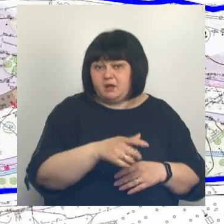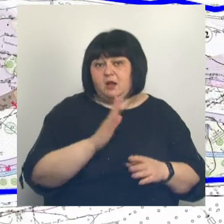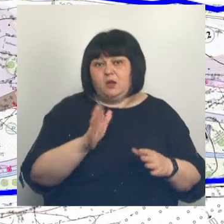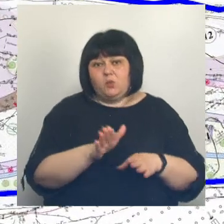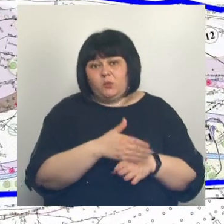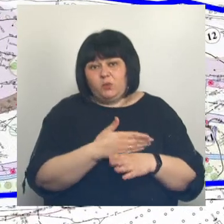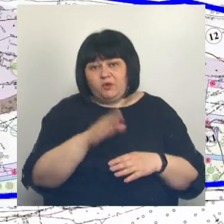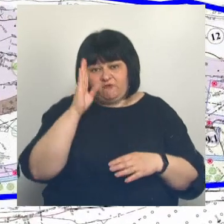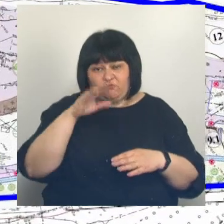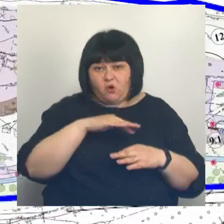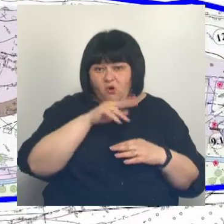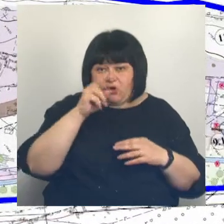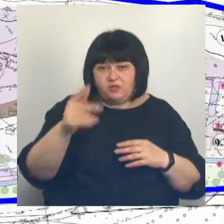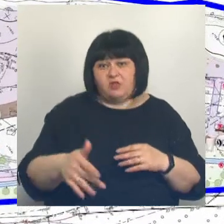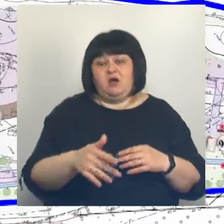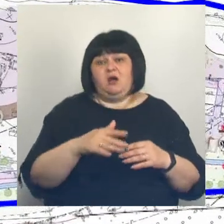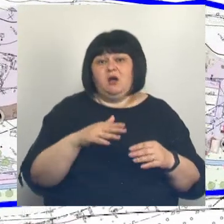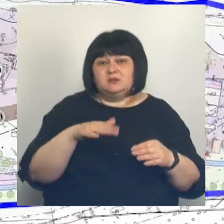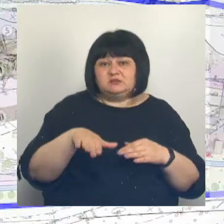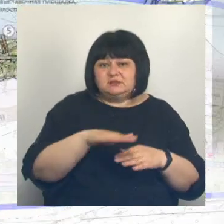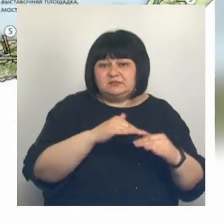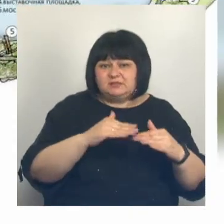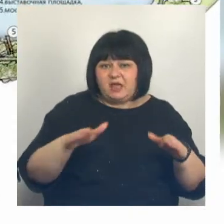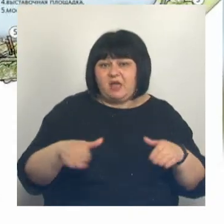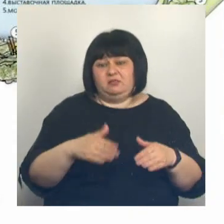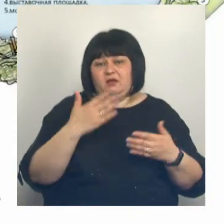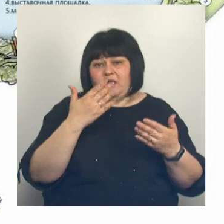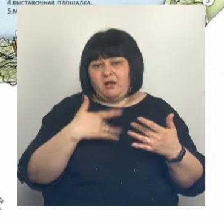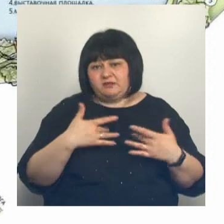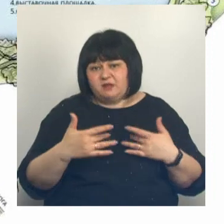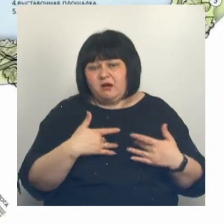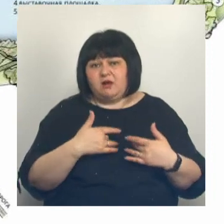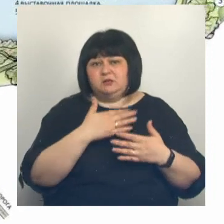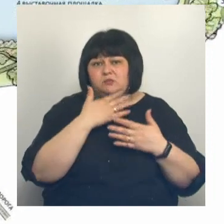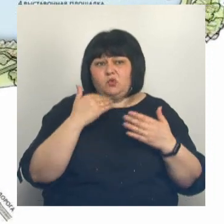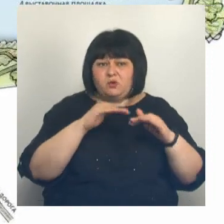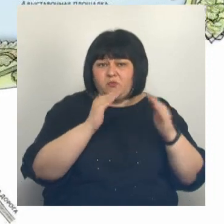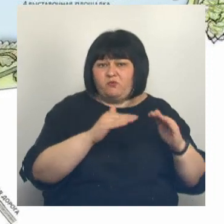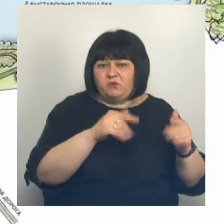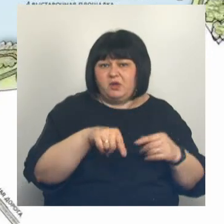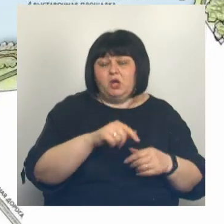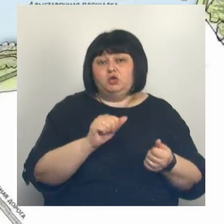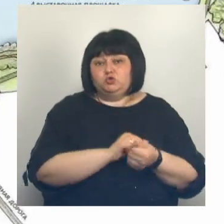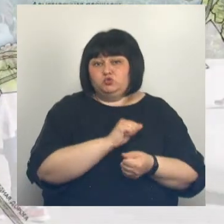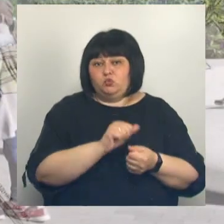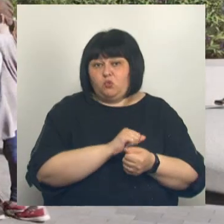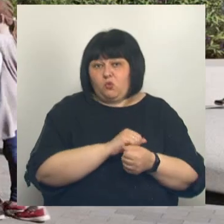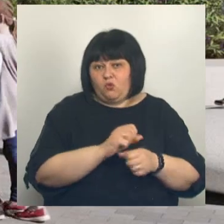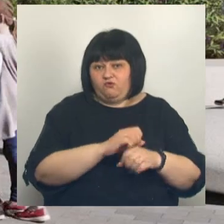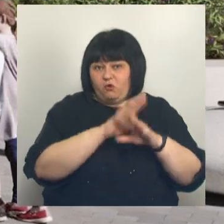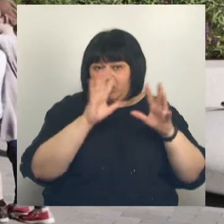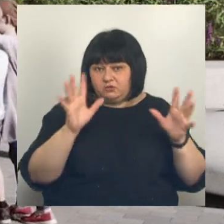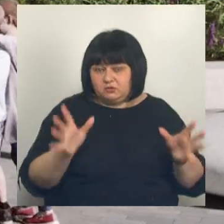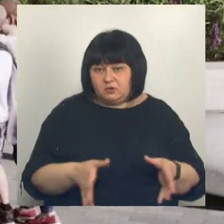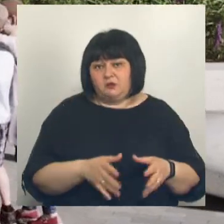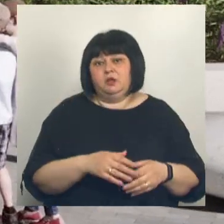зоны над водой, инклюзивные площадки, понтонная сцена, амфитеатр, многофункциональные павильоны и сухой фонтан и спортивный кластер. И,